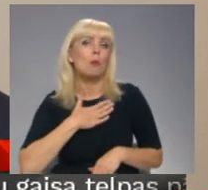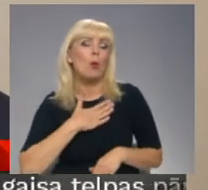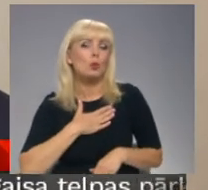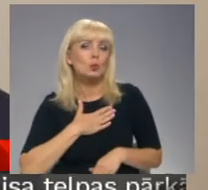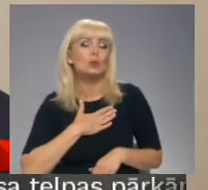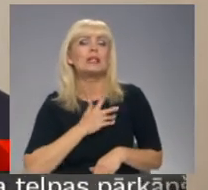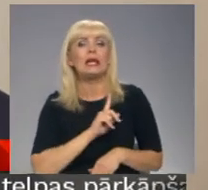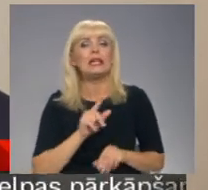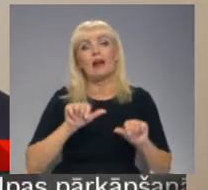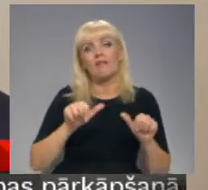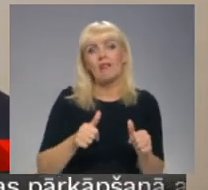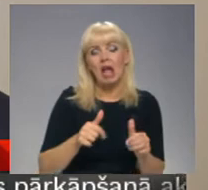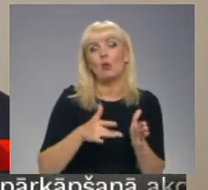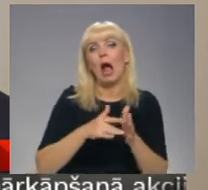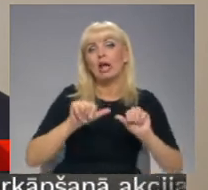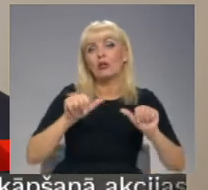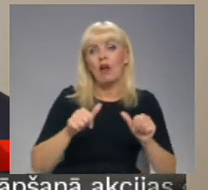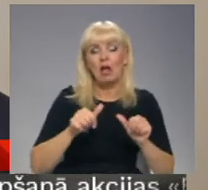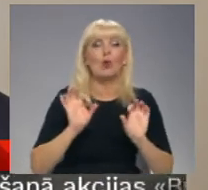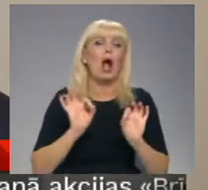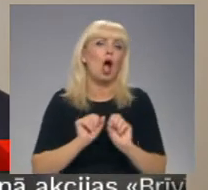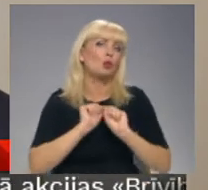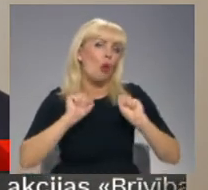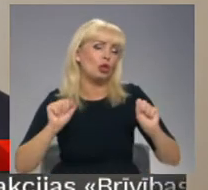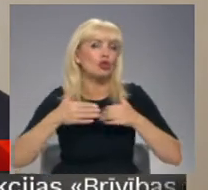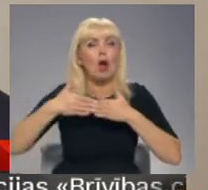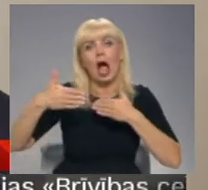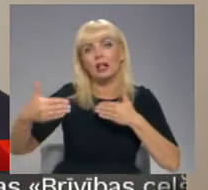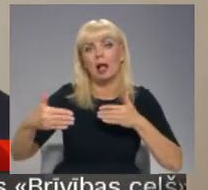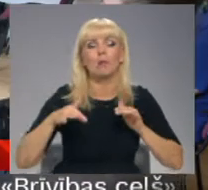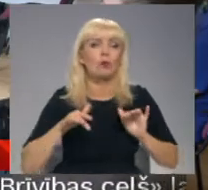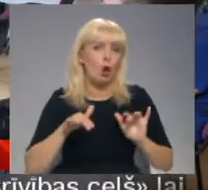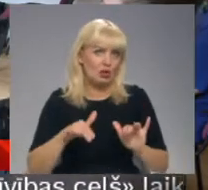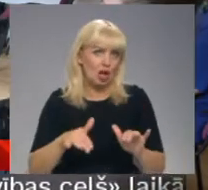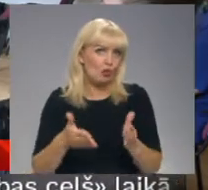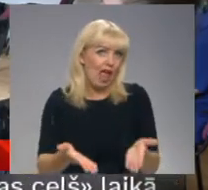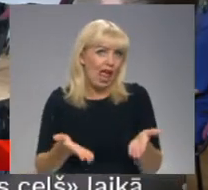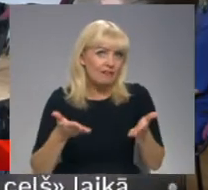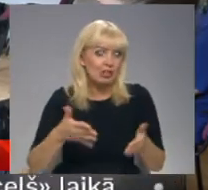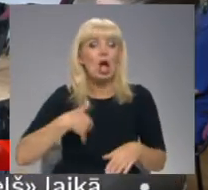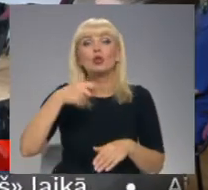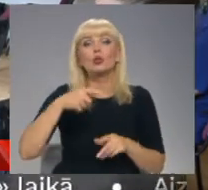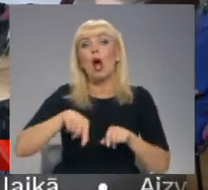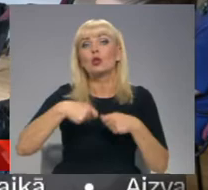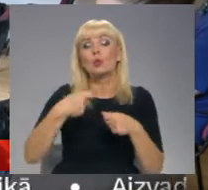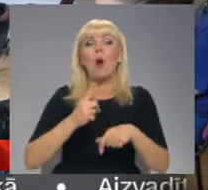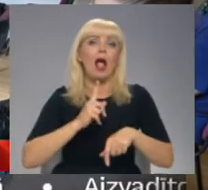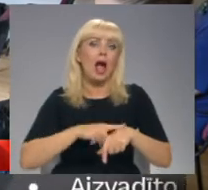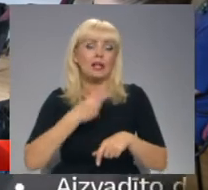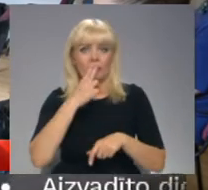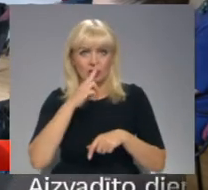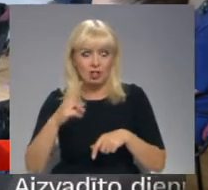viens no veidiem, kādā veidā mēs šo attālināto mācību procesu varam efektivizēt. Skolām dodas laiks vēl divas nedēļas